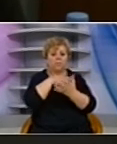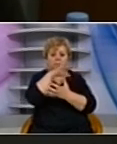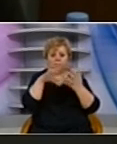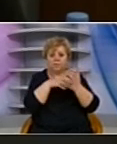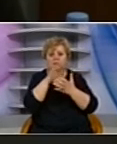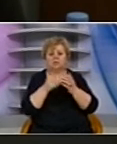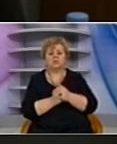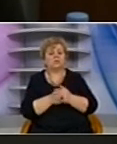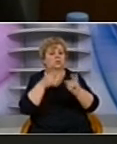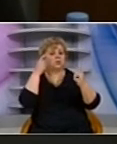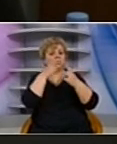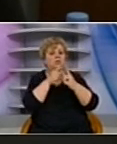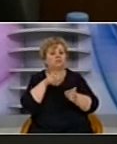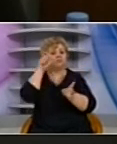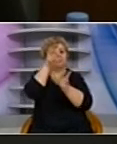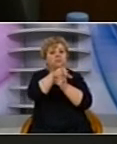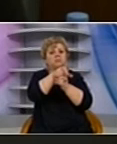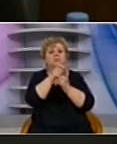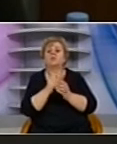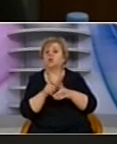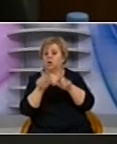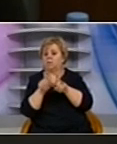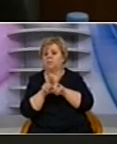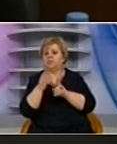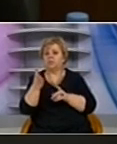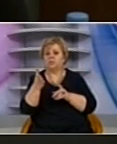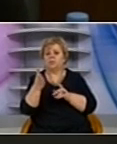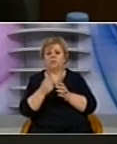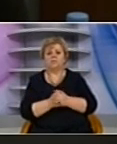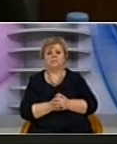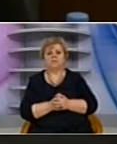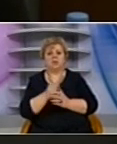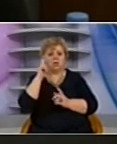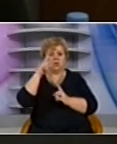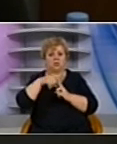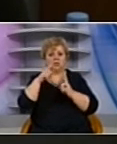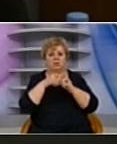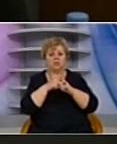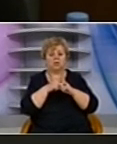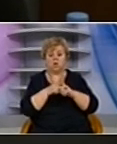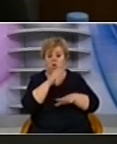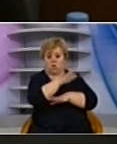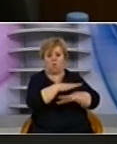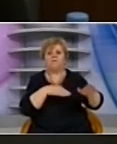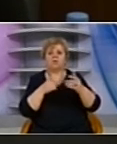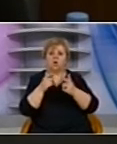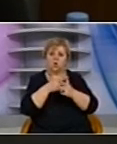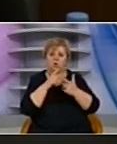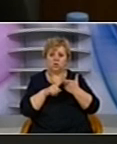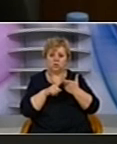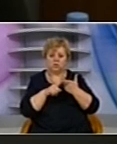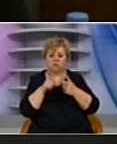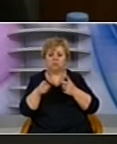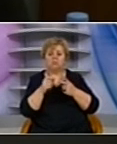për qëllim të dominimit. Dhe kjo përbët edhe për mes rëtëkës. Dhe këvendi, ose do t'a ushtroj këtë